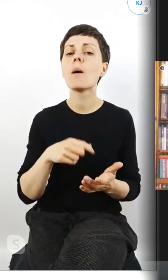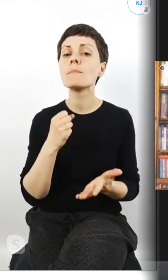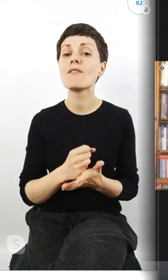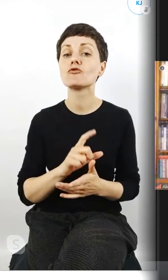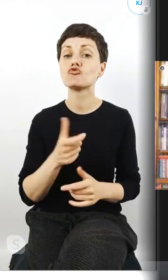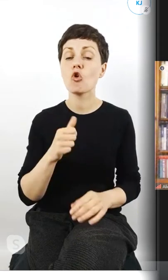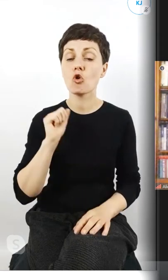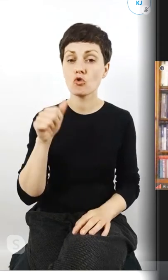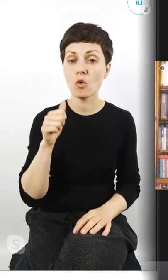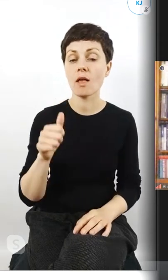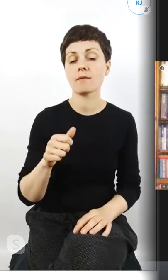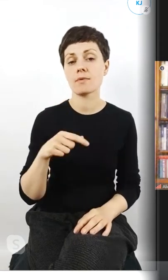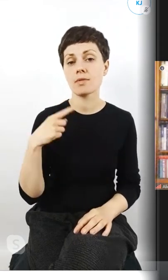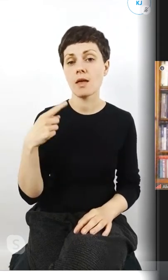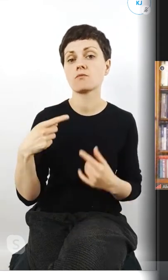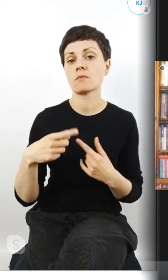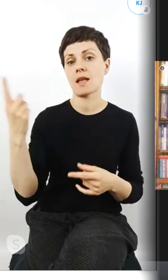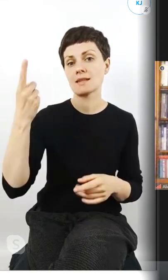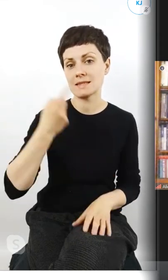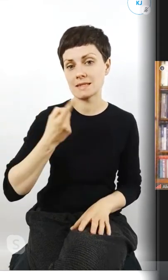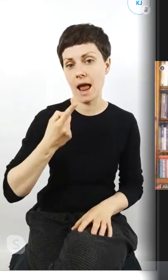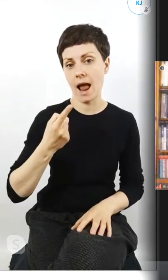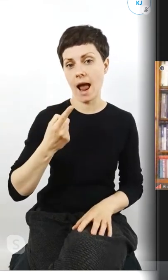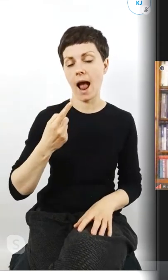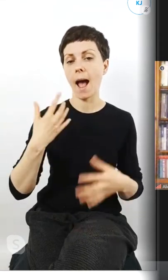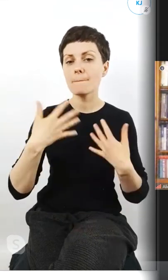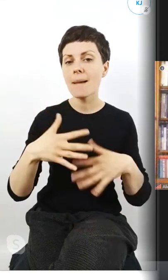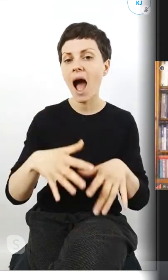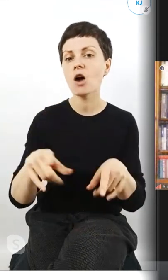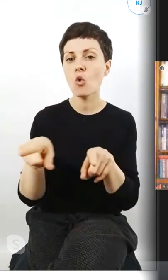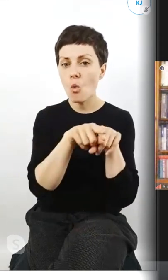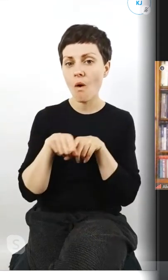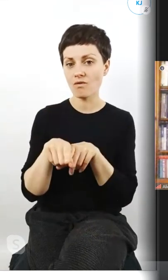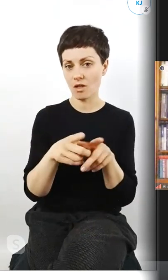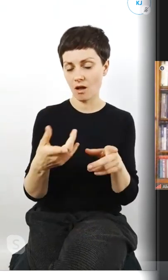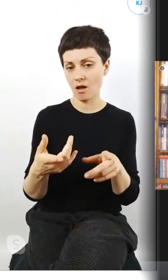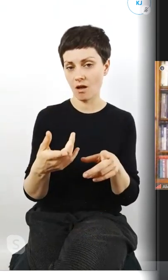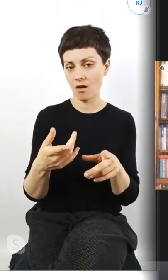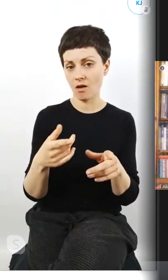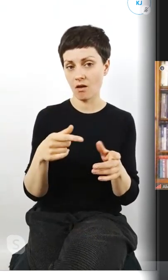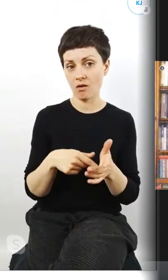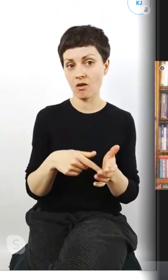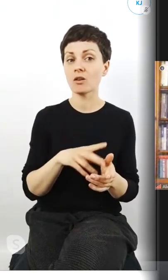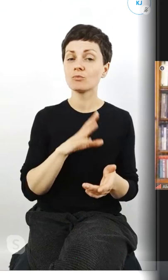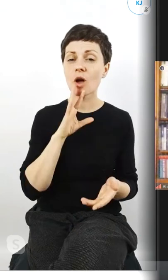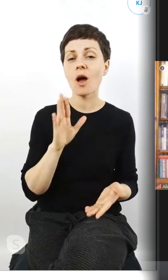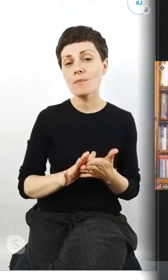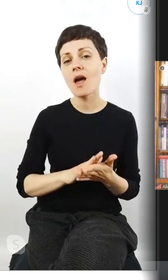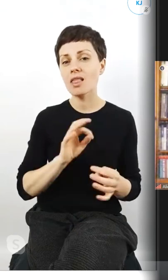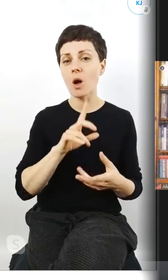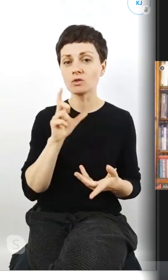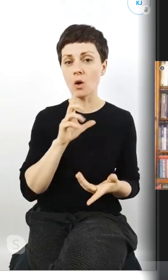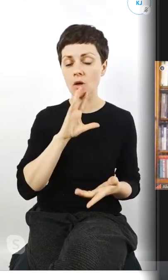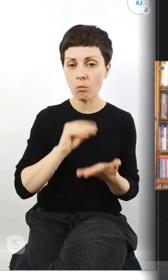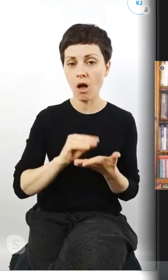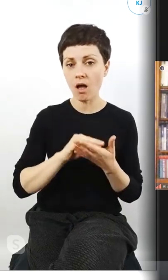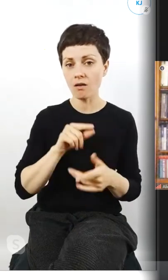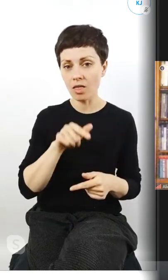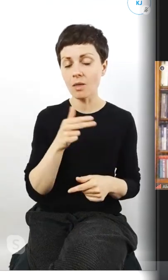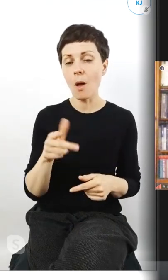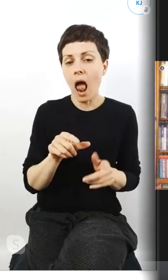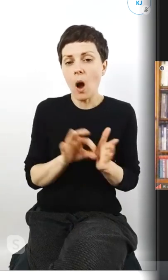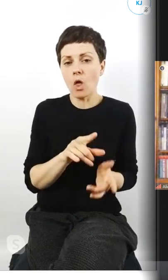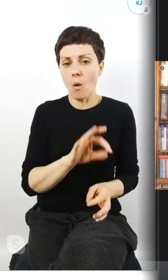tradycyjnie zakazując marszu równości między innymi przepraszam że ciągle tego nawiązuje ale jednak to jest ten mój temat